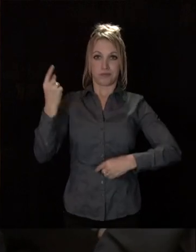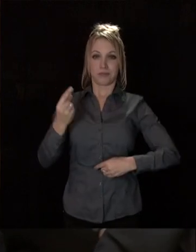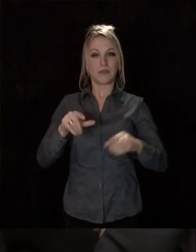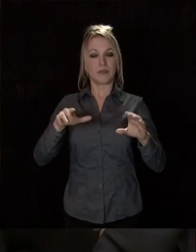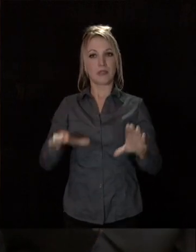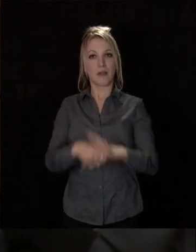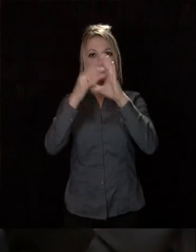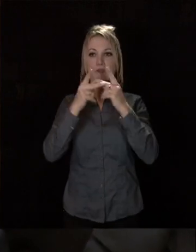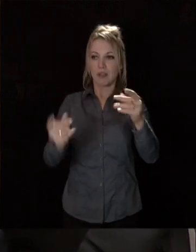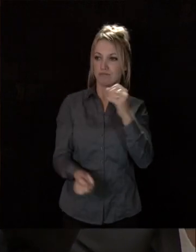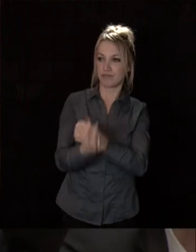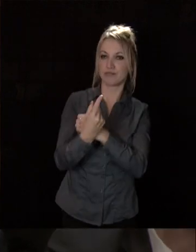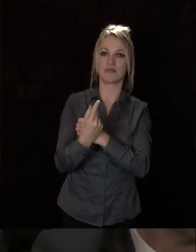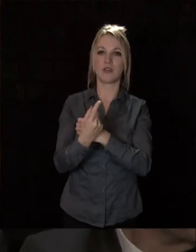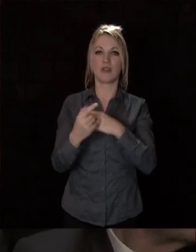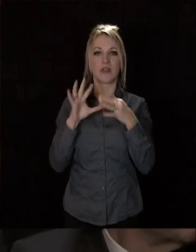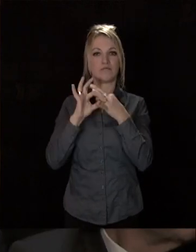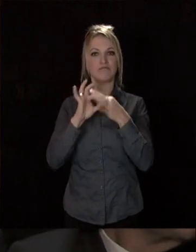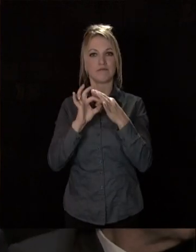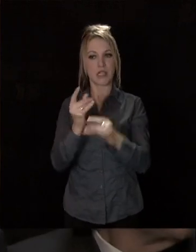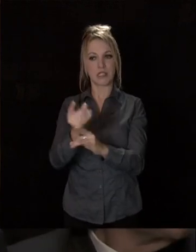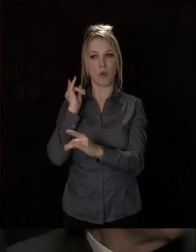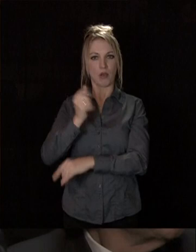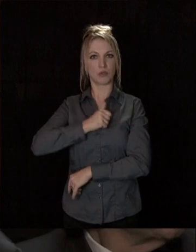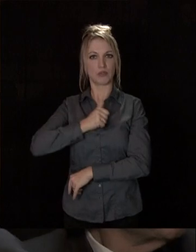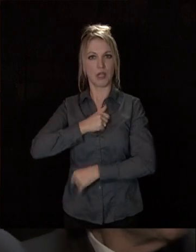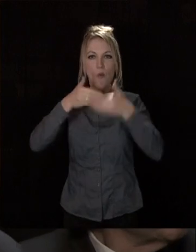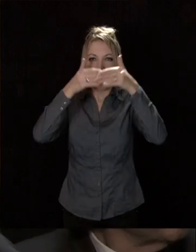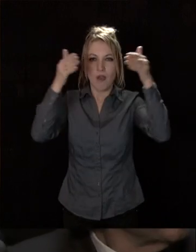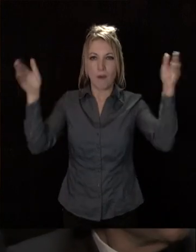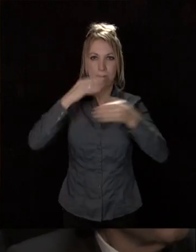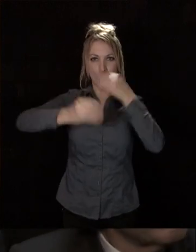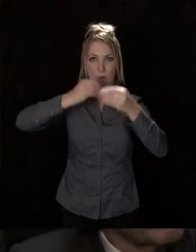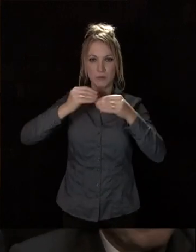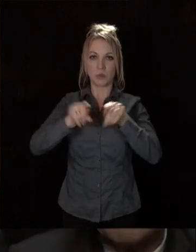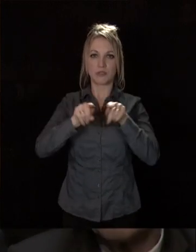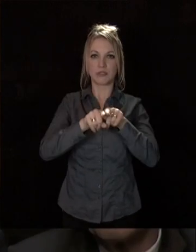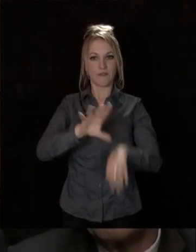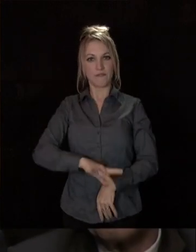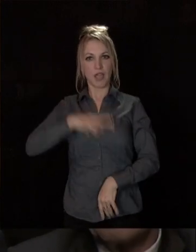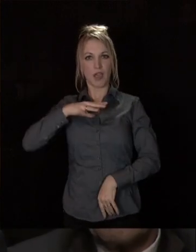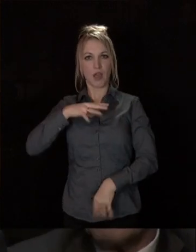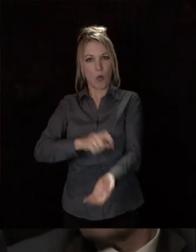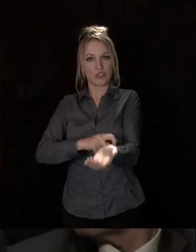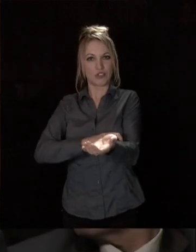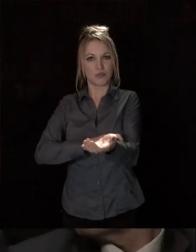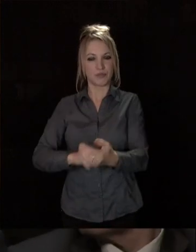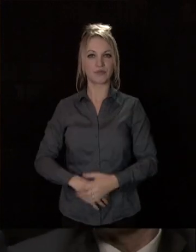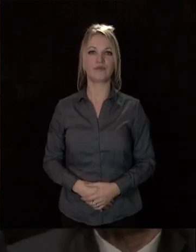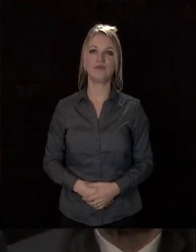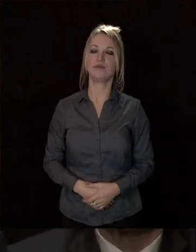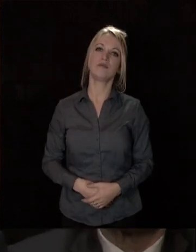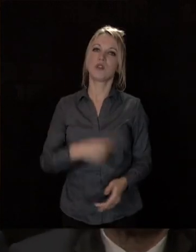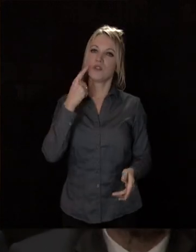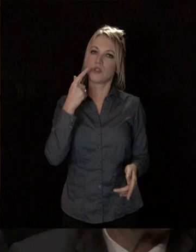ville qui soit innovante et attachée à son histoire, ouverte sur le monde et en même temps, fière de ses racines. Il